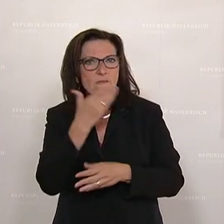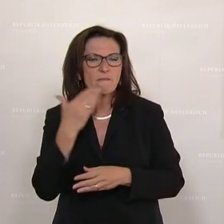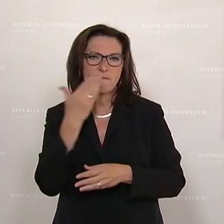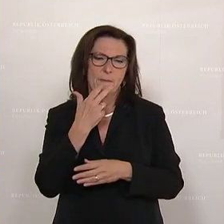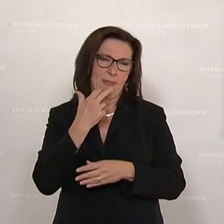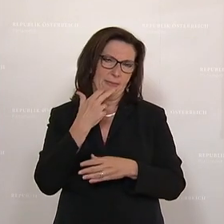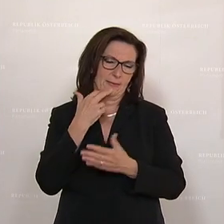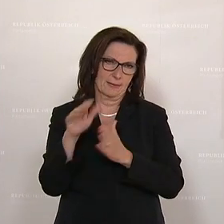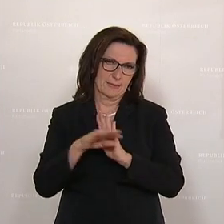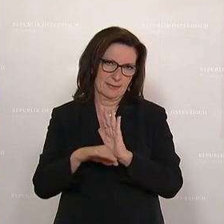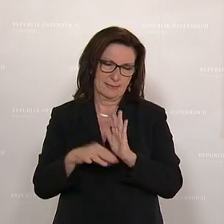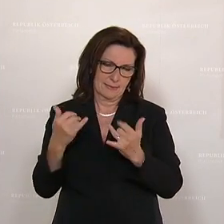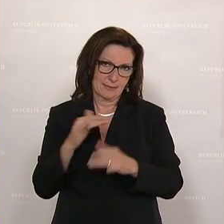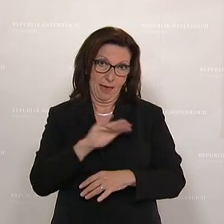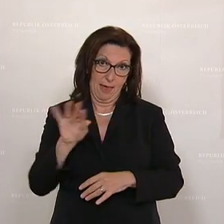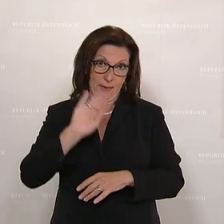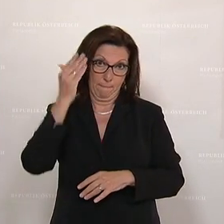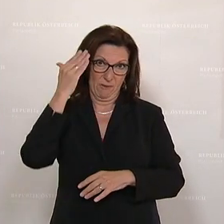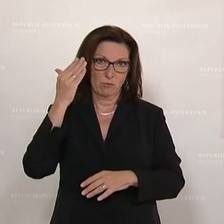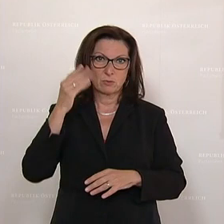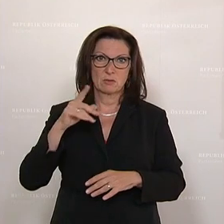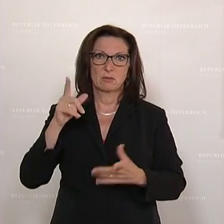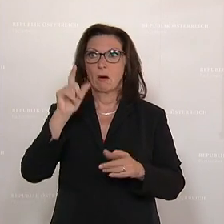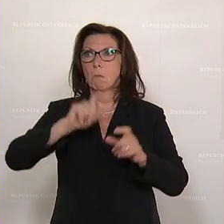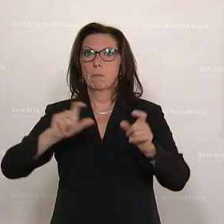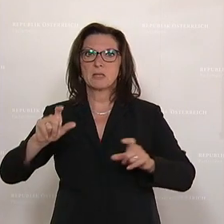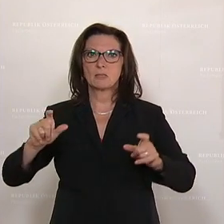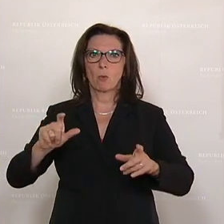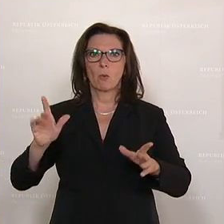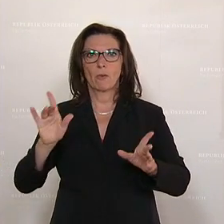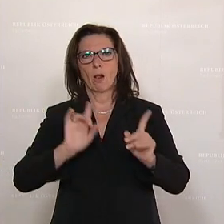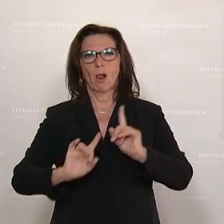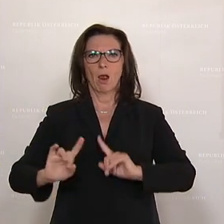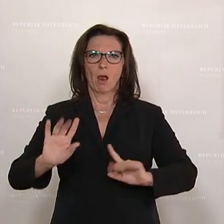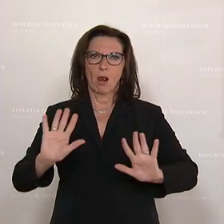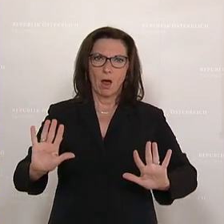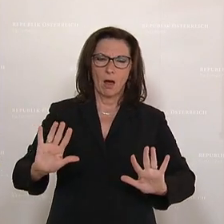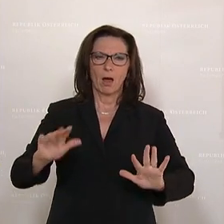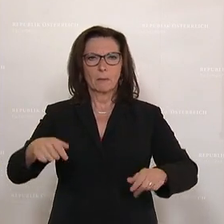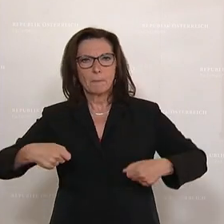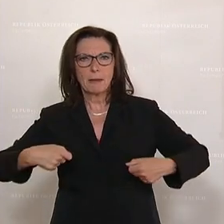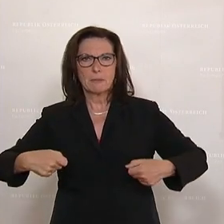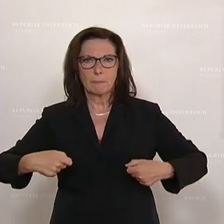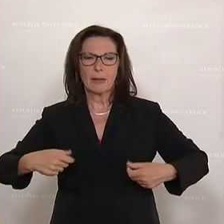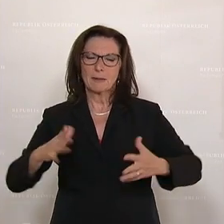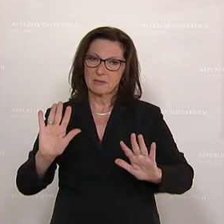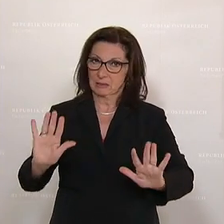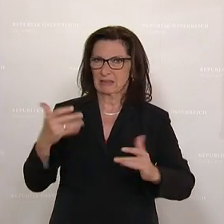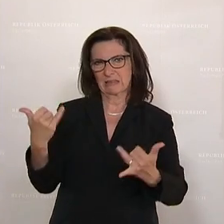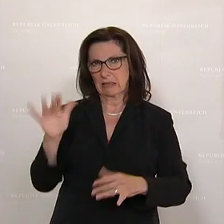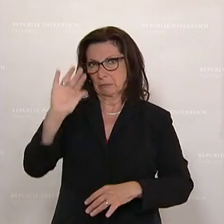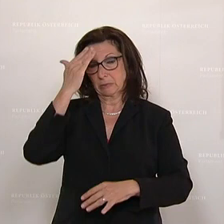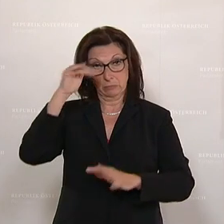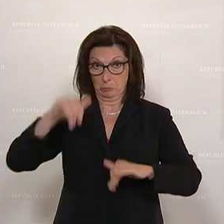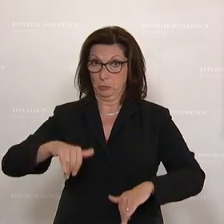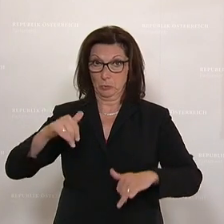jenen jetzt bewusst ist, die bis jetzt hier gezögert haben oder vielleicht noch gebremst haben. Also ich gehe davon aus, dass wir hier auch rasch vorankommen. Ich kann ein